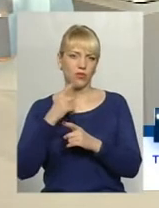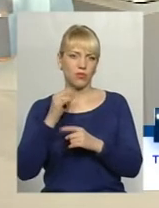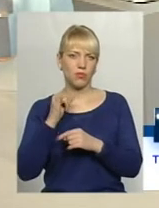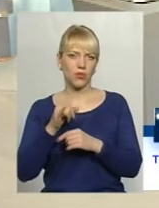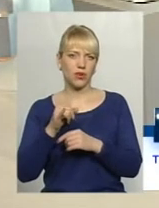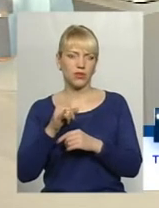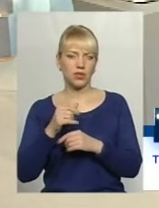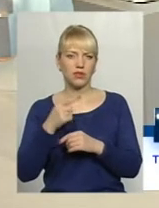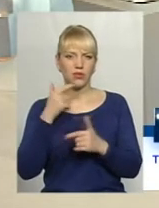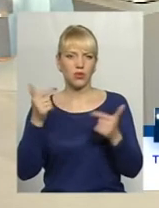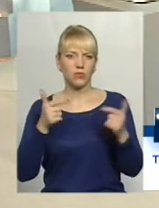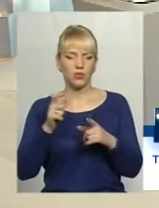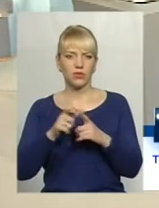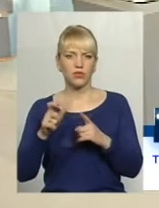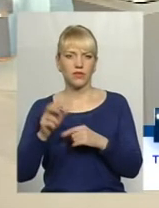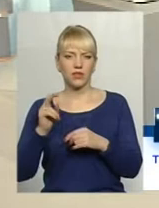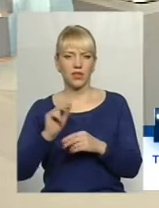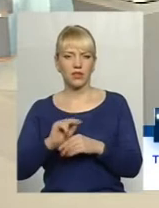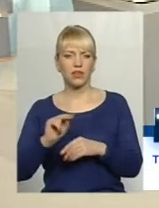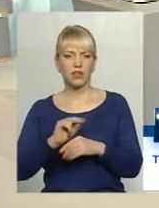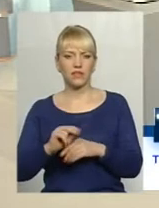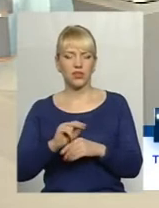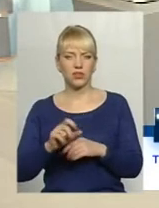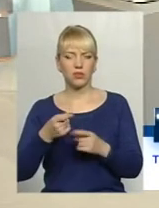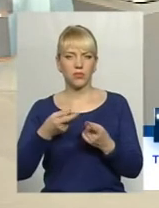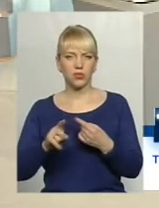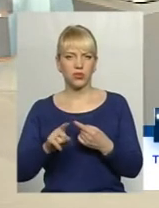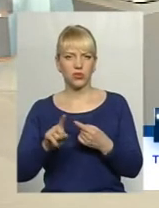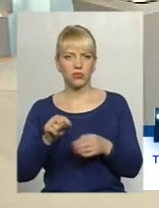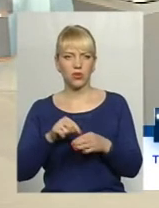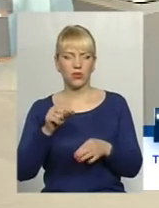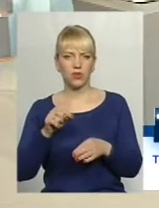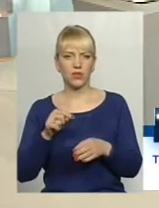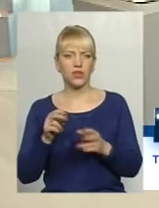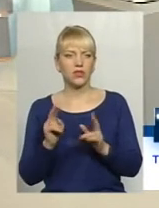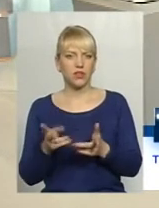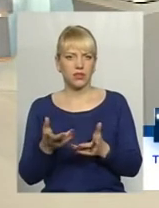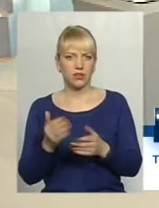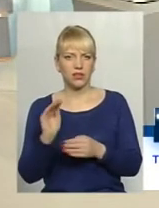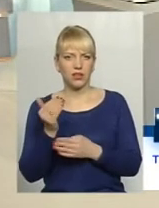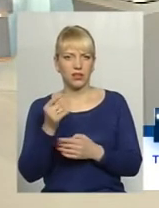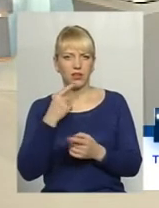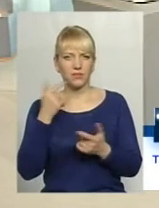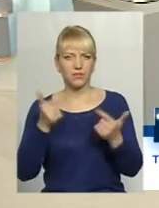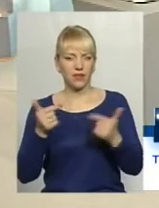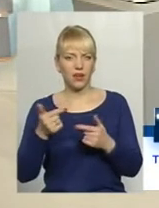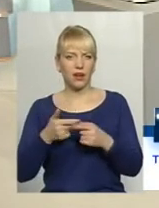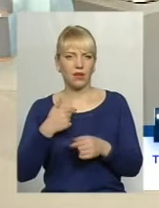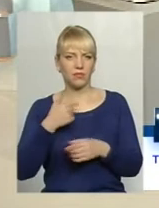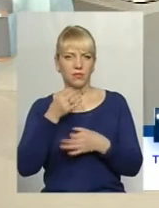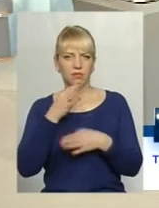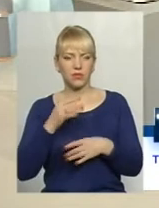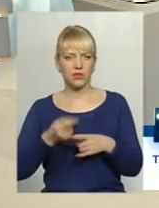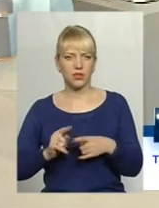такій ситуації, як навчатися вже в обличчому реагувати і, можливо, якась